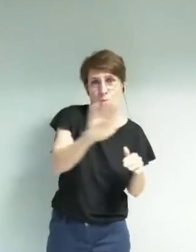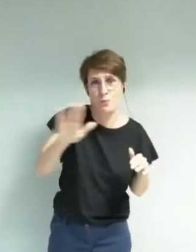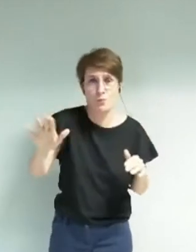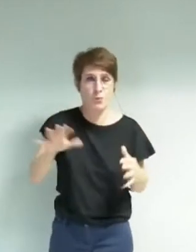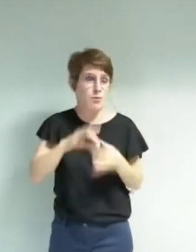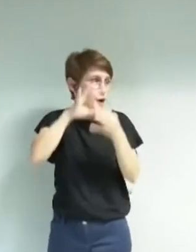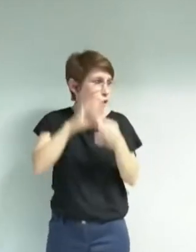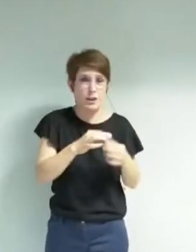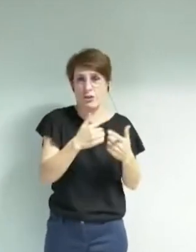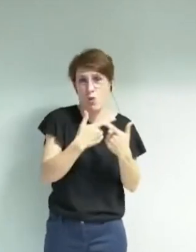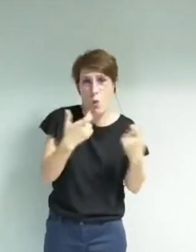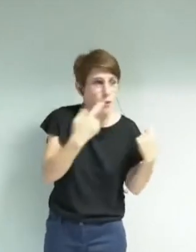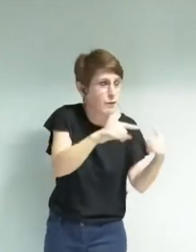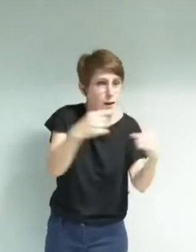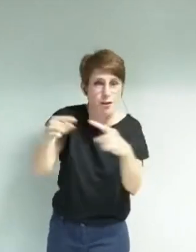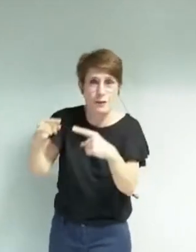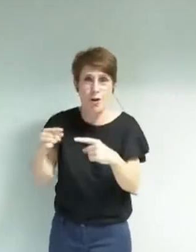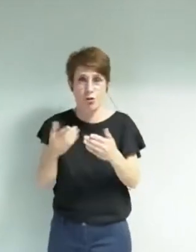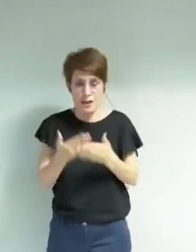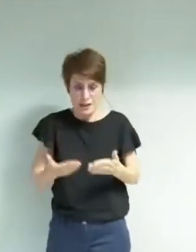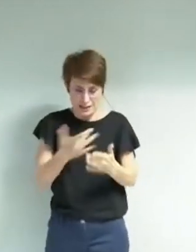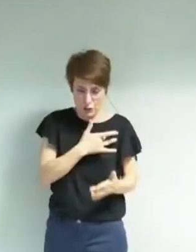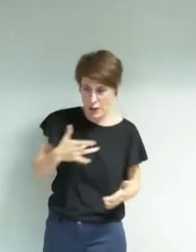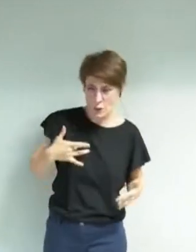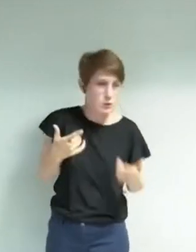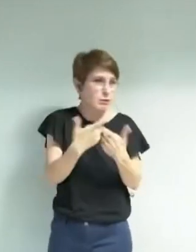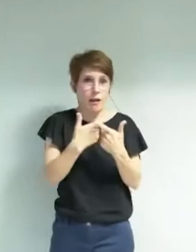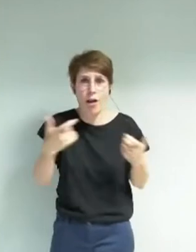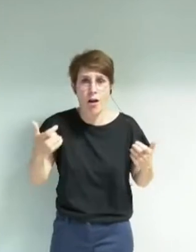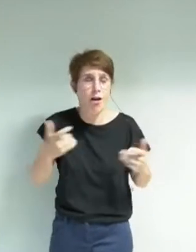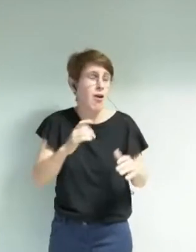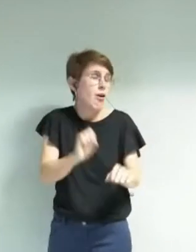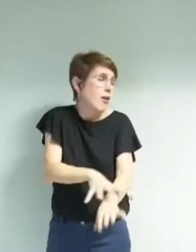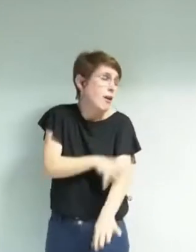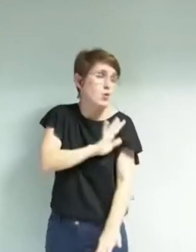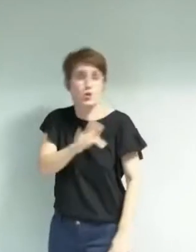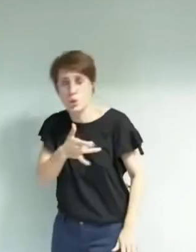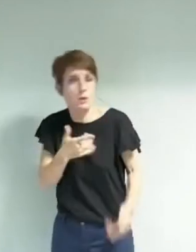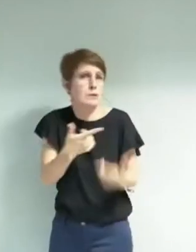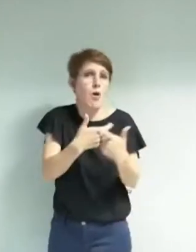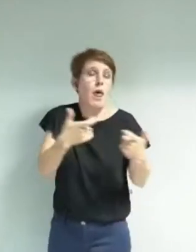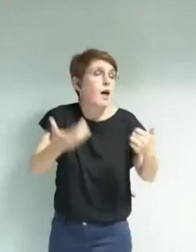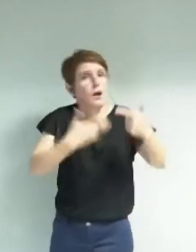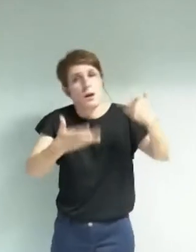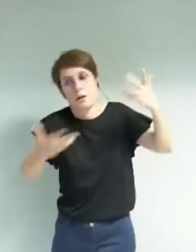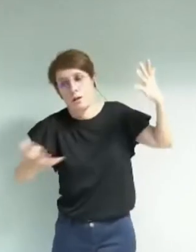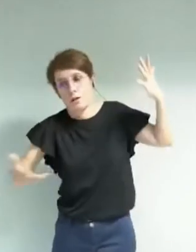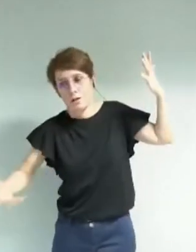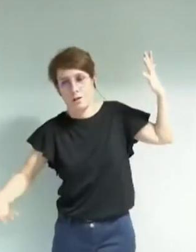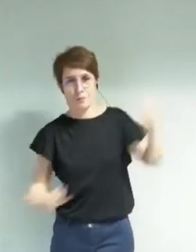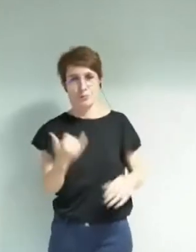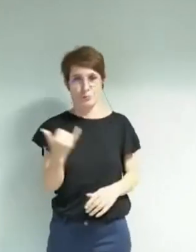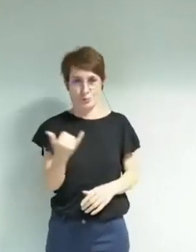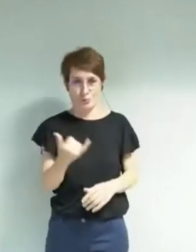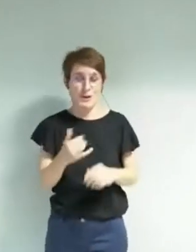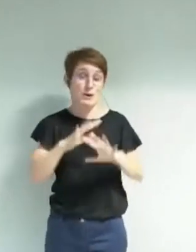religions, des états de santé, des sentiments, des émotions. Et puis moi, je vais arrêter parce qu'on ne pas en faire tout un paquet,